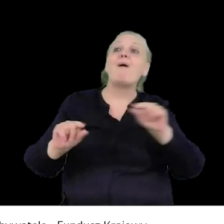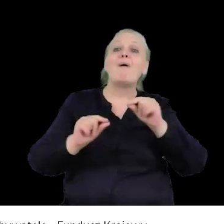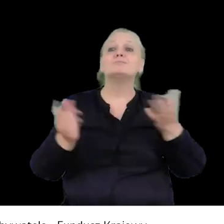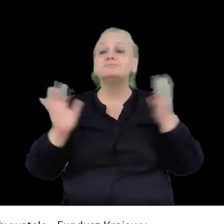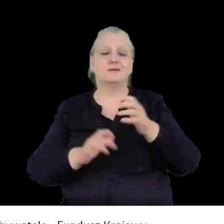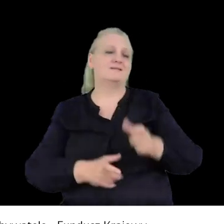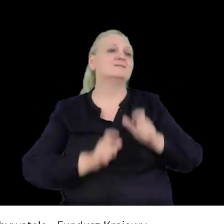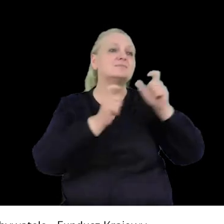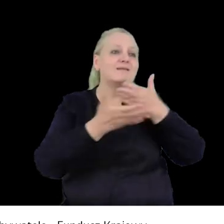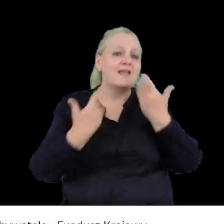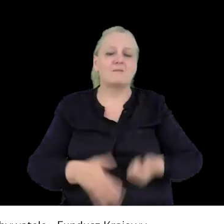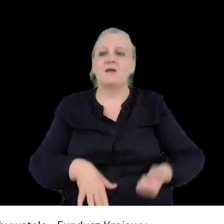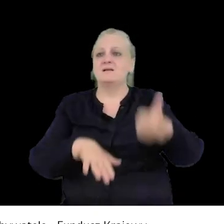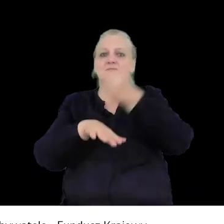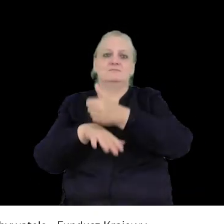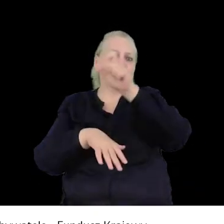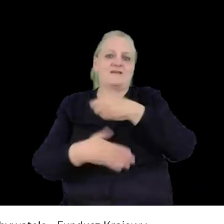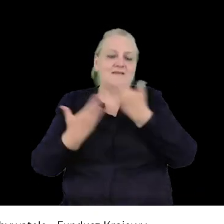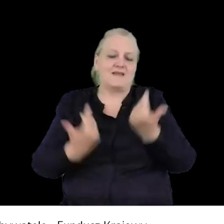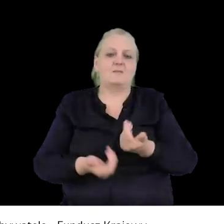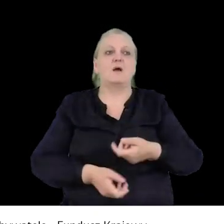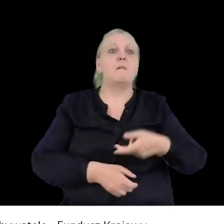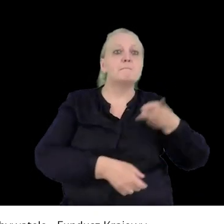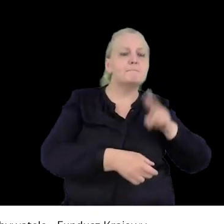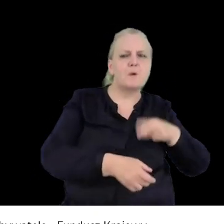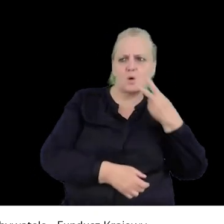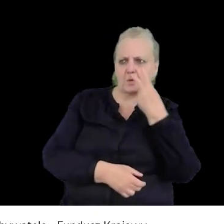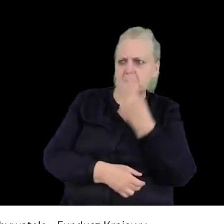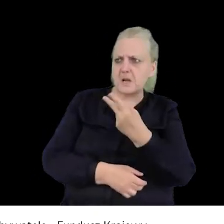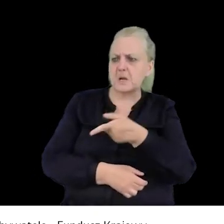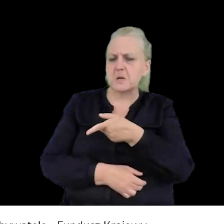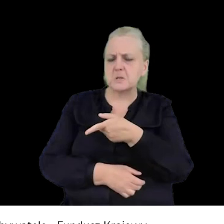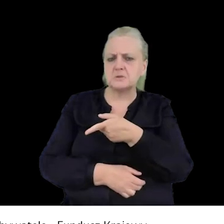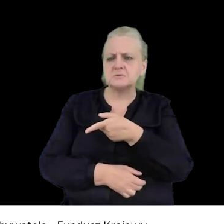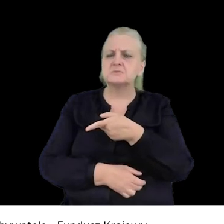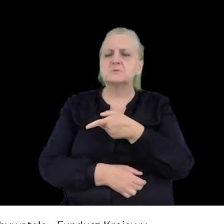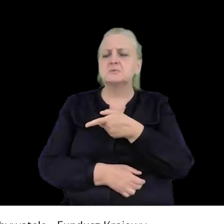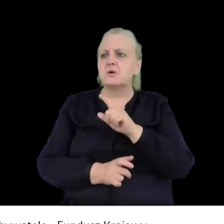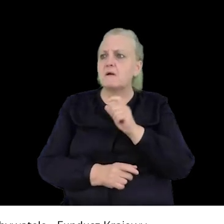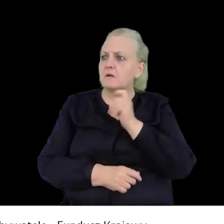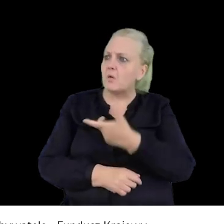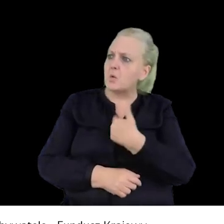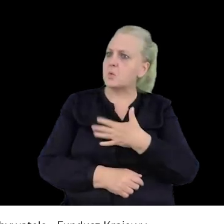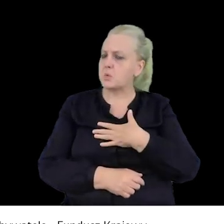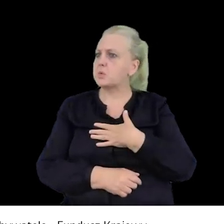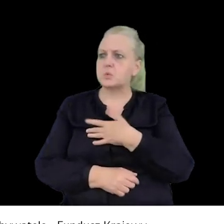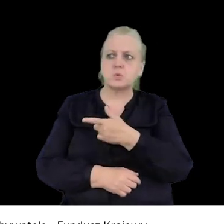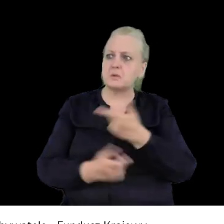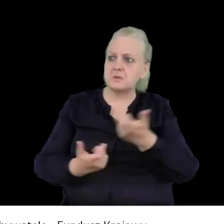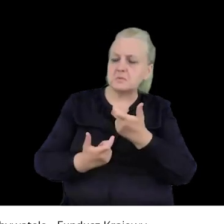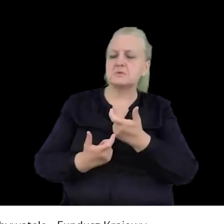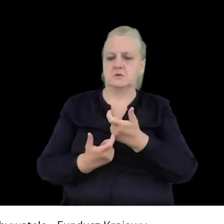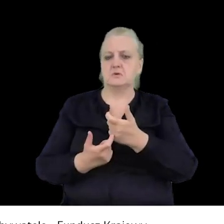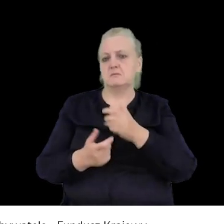ma przedstawiciela, ergo, funkcjonariusz policji, jeżeli coś się dzieje, jeżeli są istotne przesłanki do rozwiązania zgromadzenia,